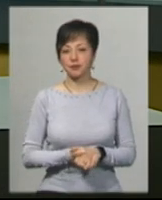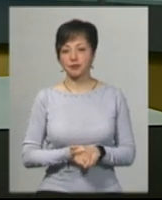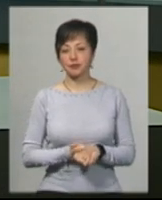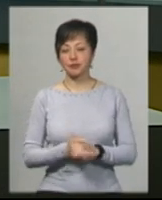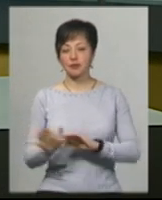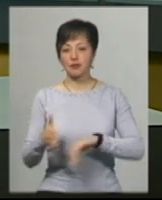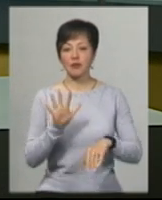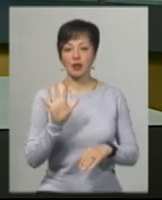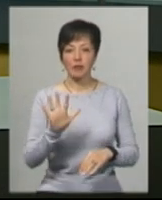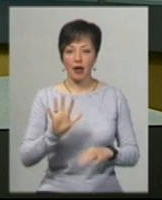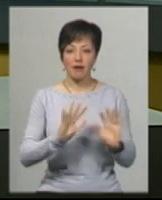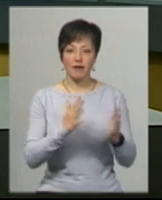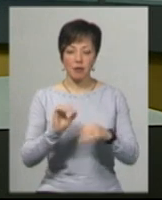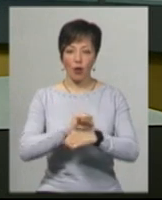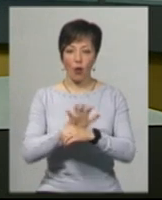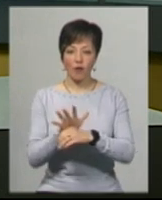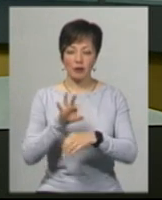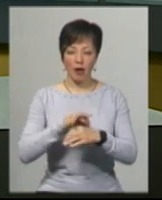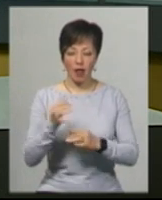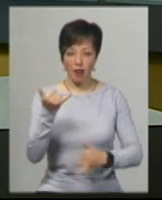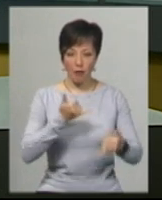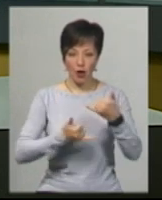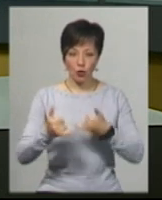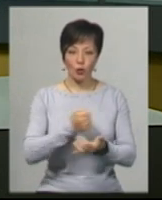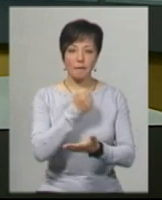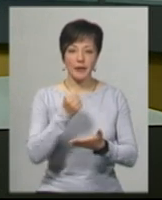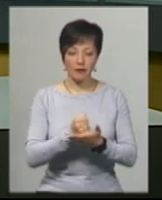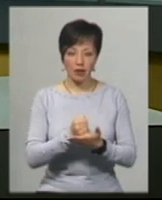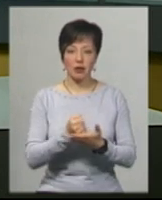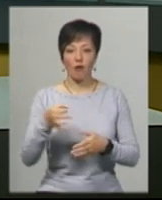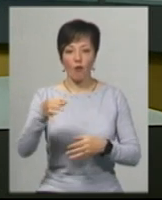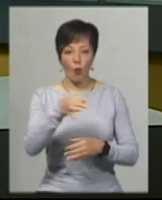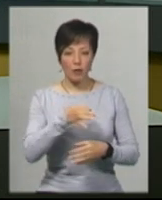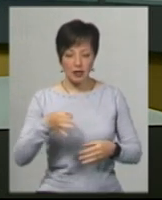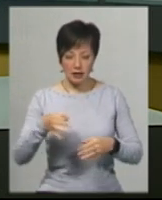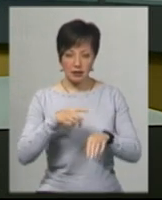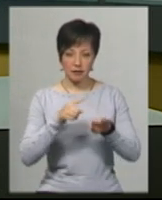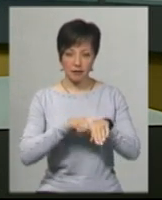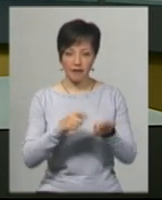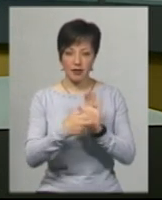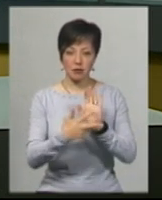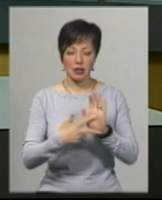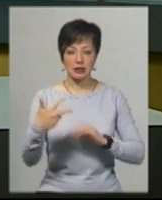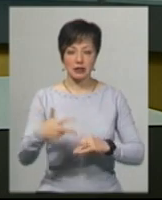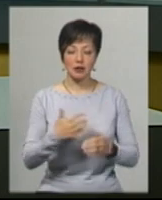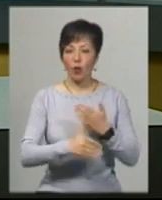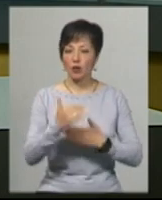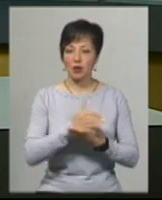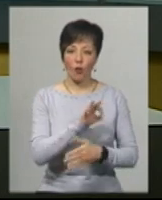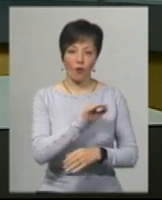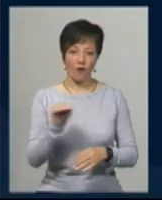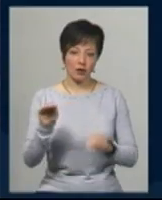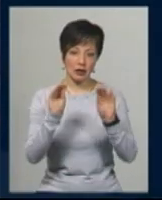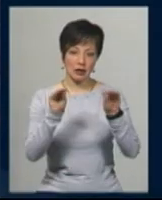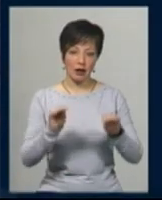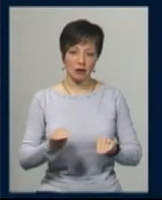П'ять випадків COVID-19 лабораторно підтвердили на Хмельниччині станом на 18.30. Це останні офіційні дані про рівень